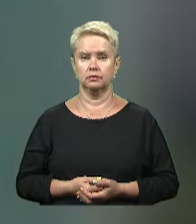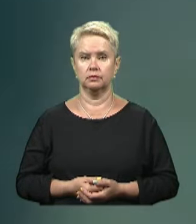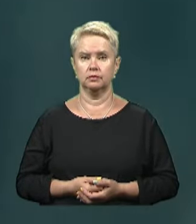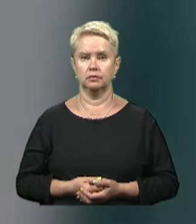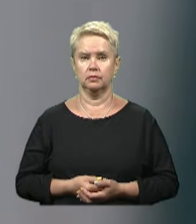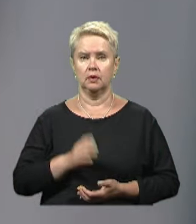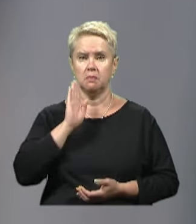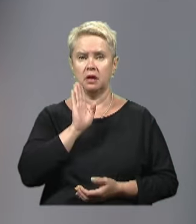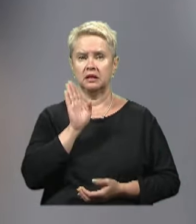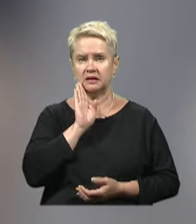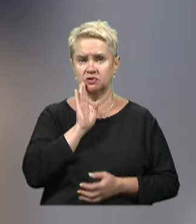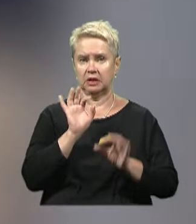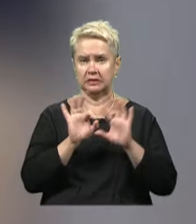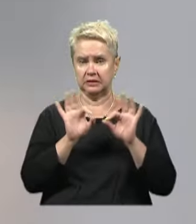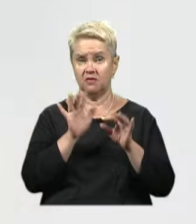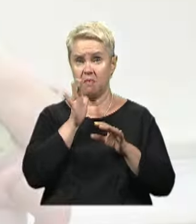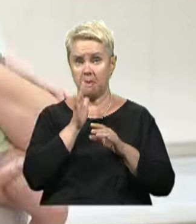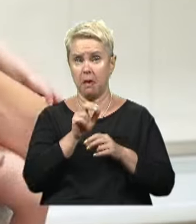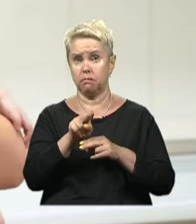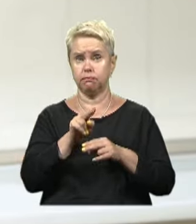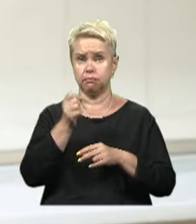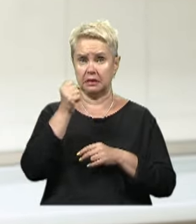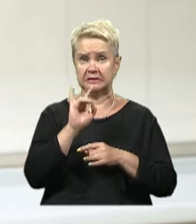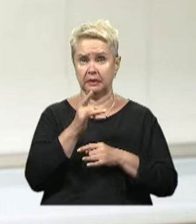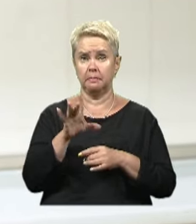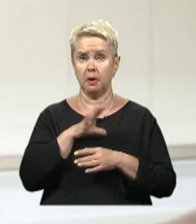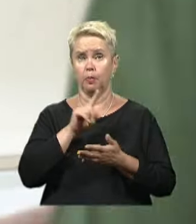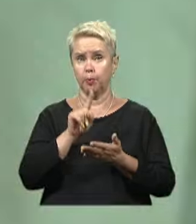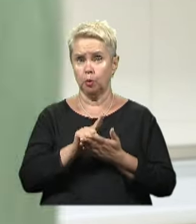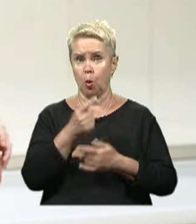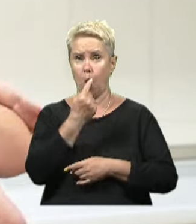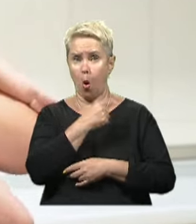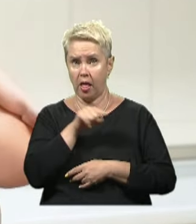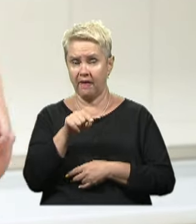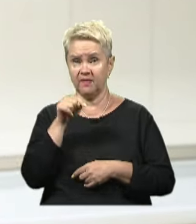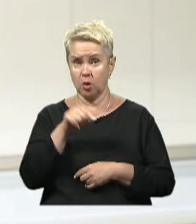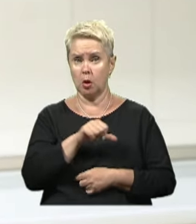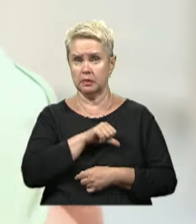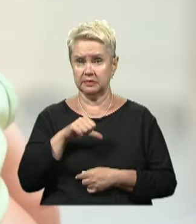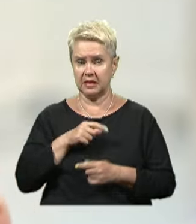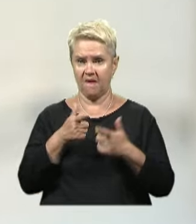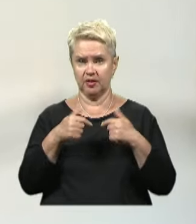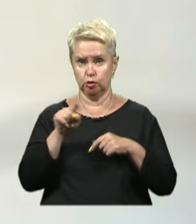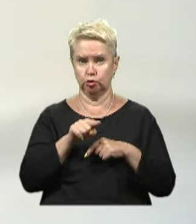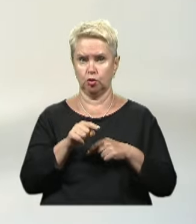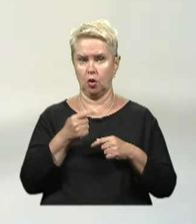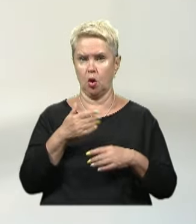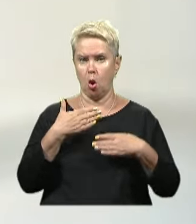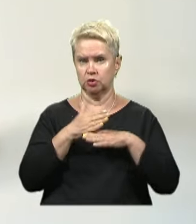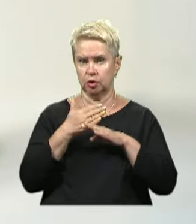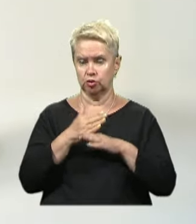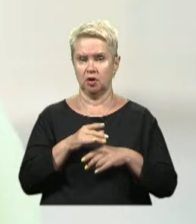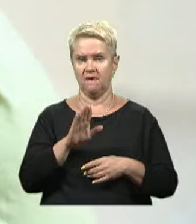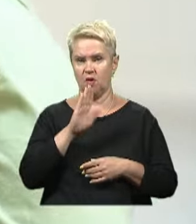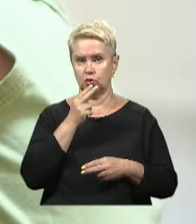Мати дівчинки ділиться в момент атаки. Вони з дитиною мали б бути у лікарні в тому самому відділенні, що геть розтрощило